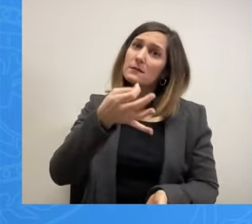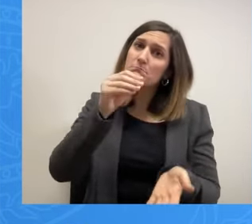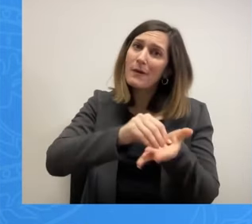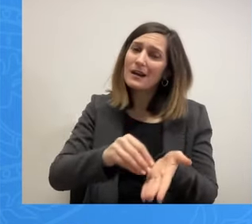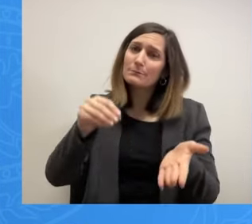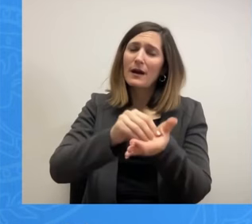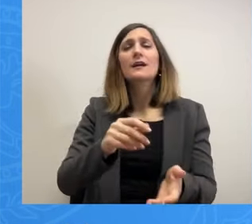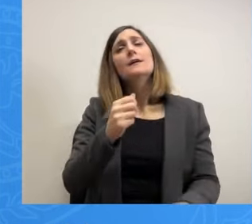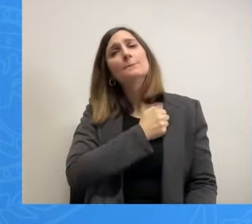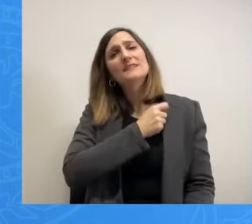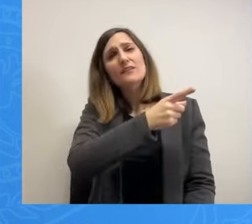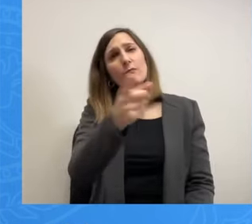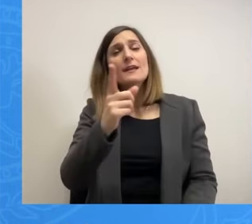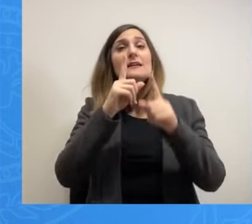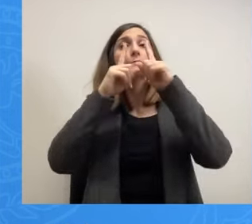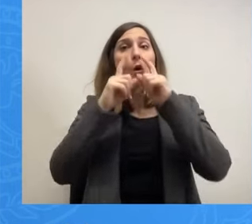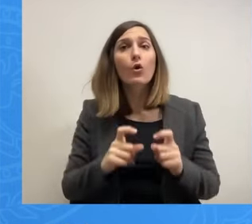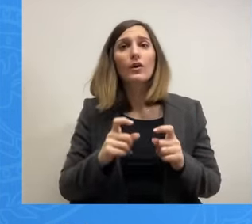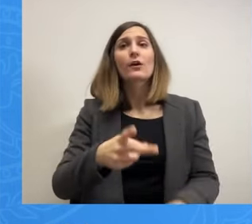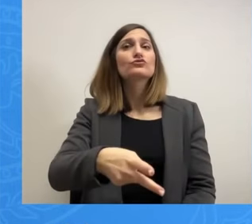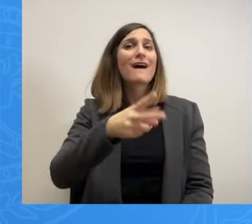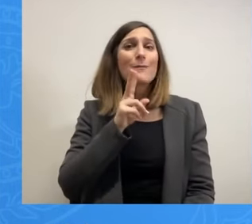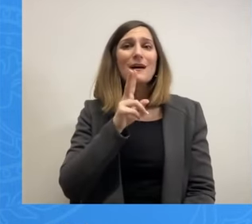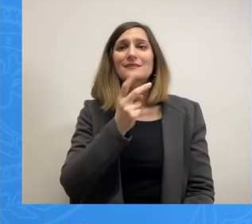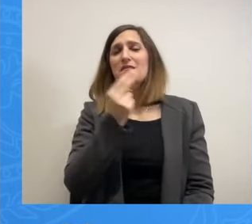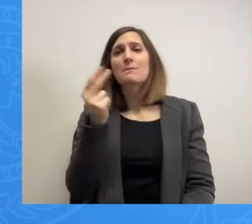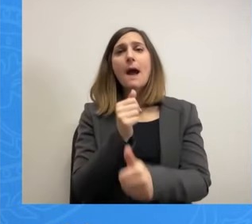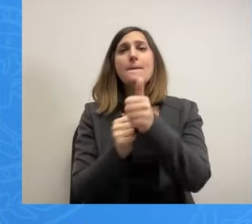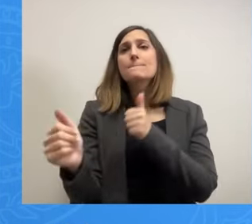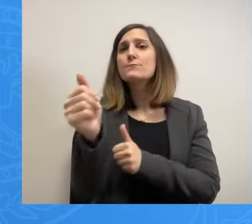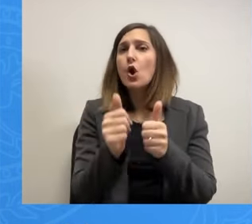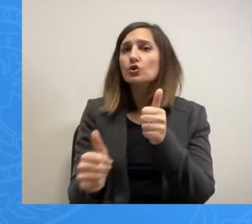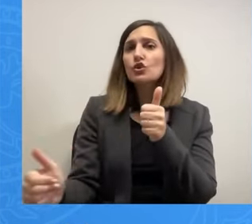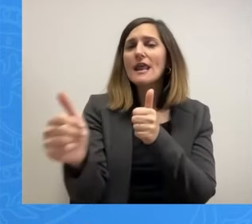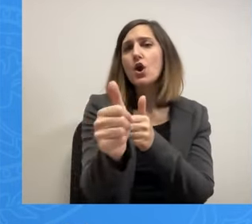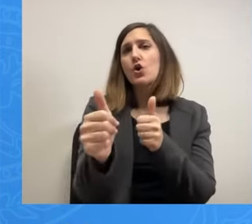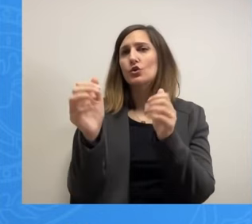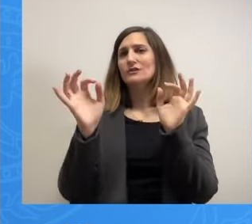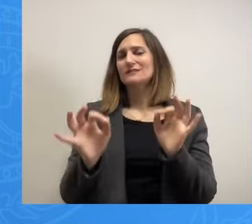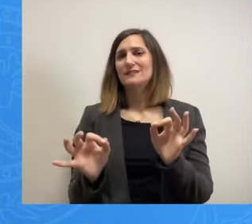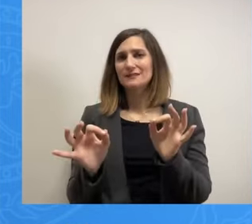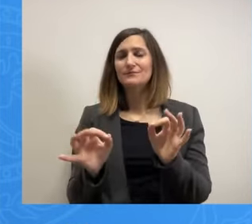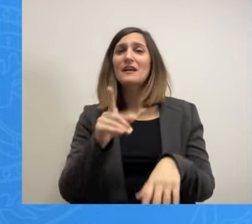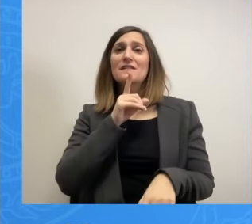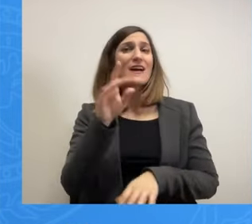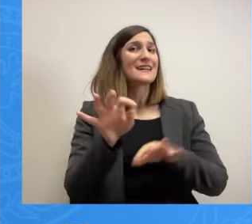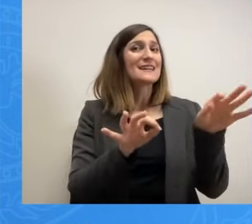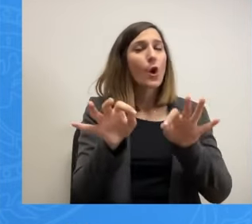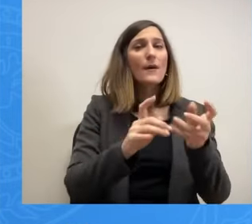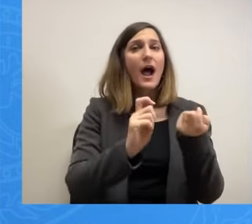υποχρέωσή σας να απαντήσετε τι προτεραιοποίησει και ποιες από αυτές τις απαλωτριώσεις θα